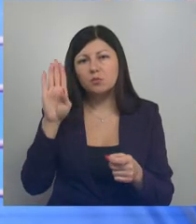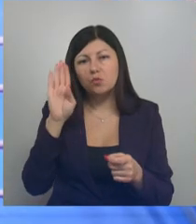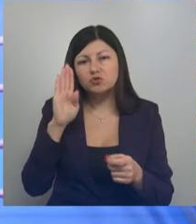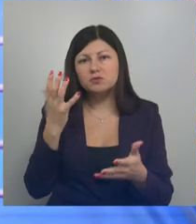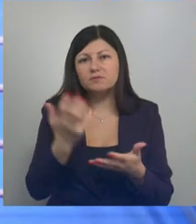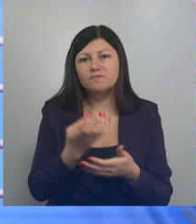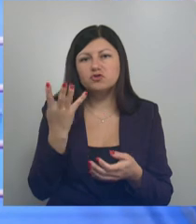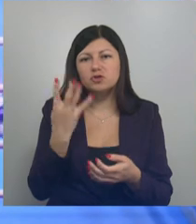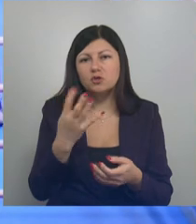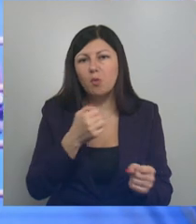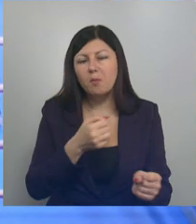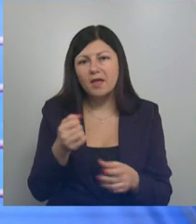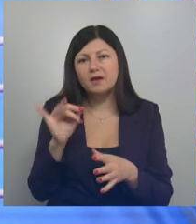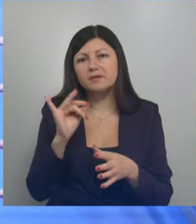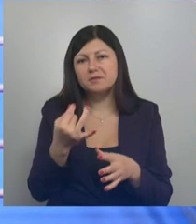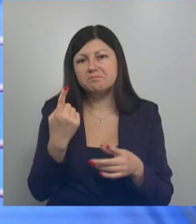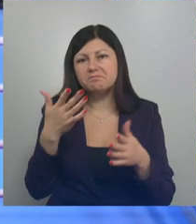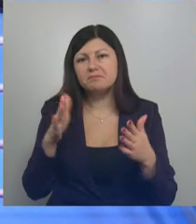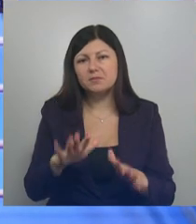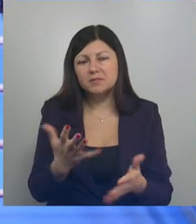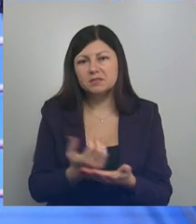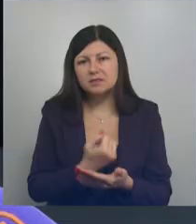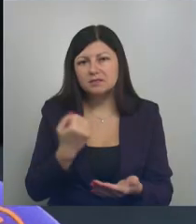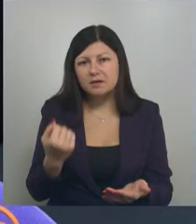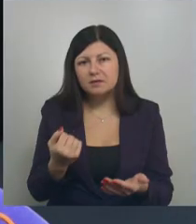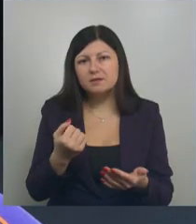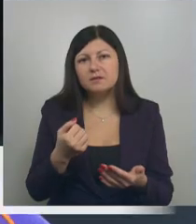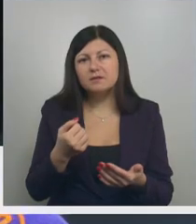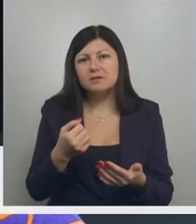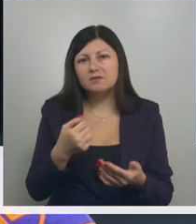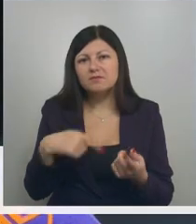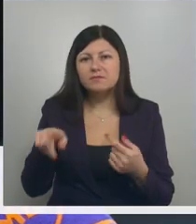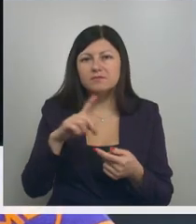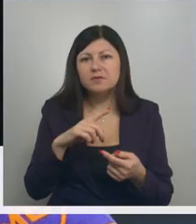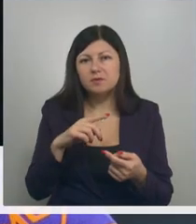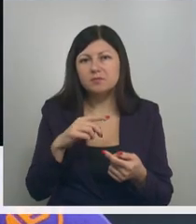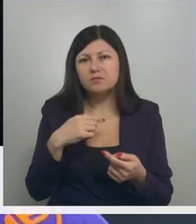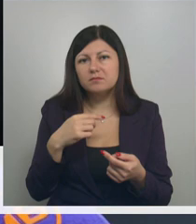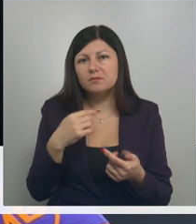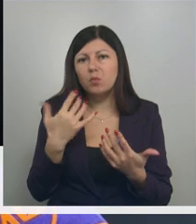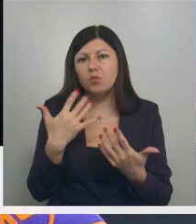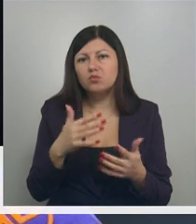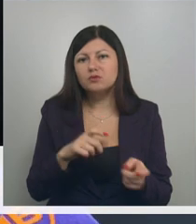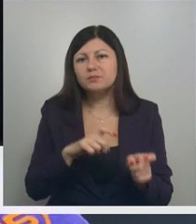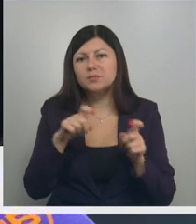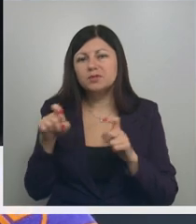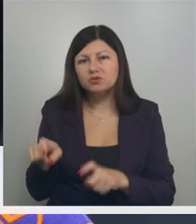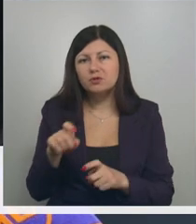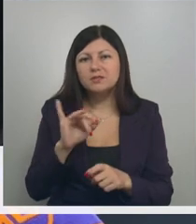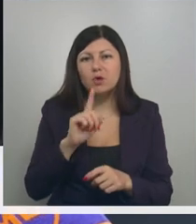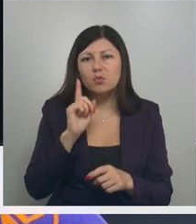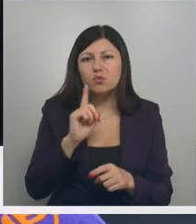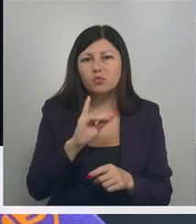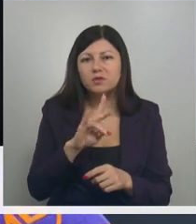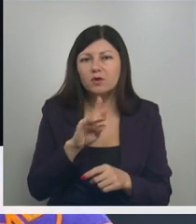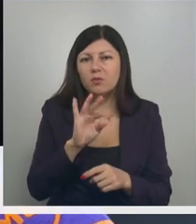четырех боях и занял первое место. Возрастная категория, 1940 лет. Я перешел в сеньоров. Для меня это были первые